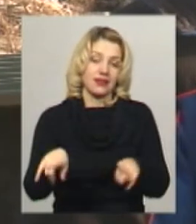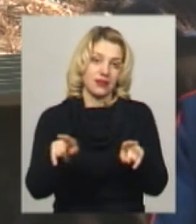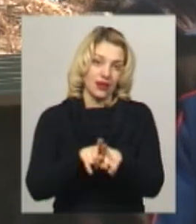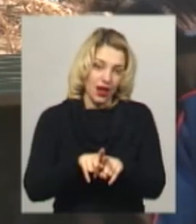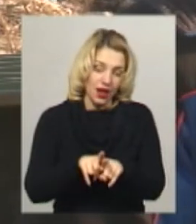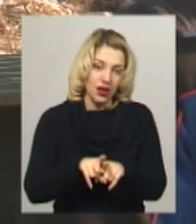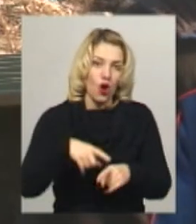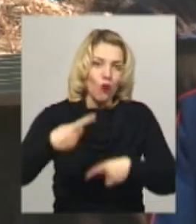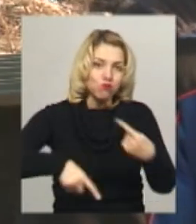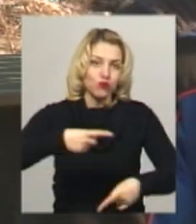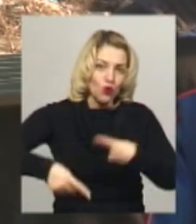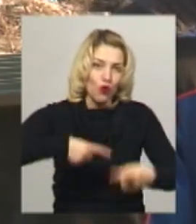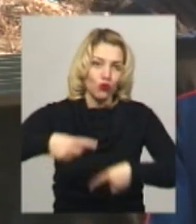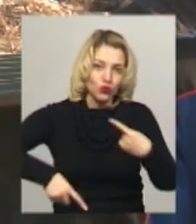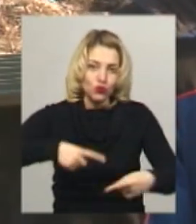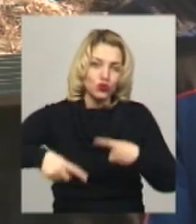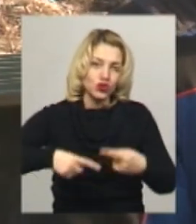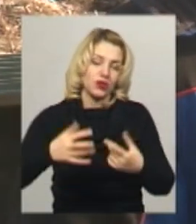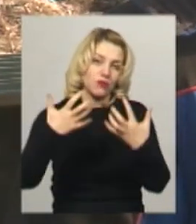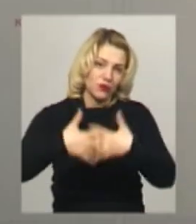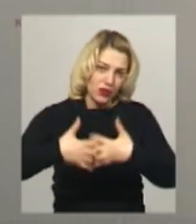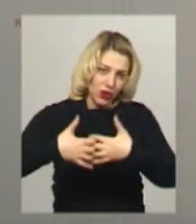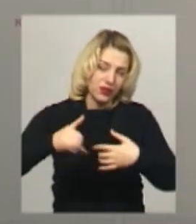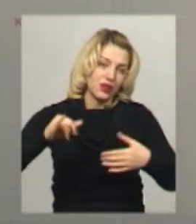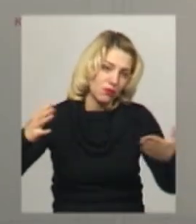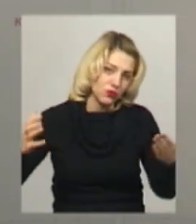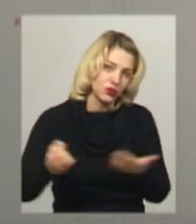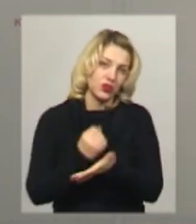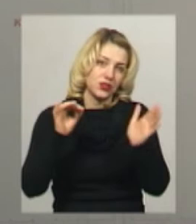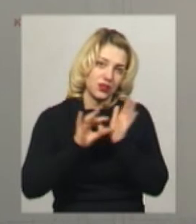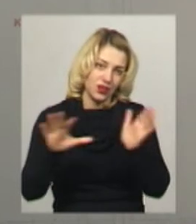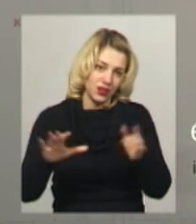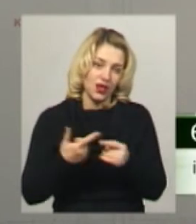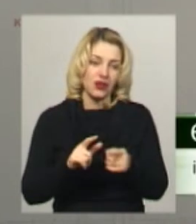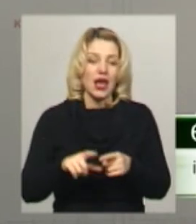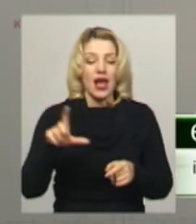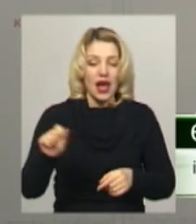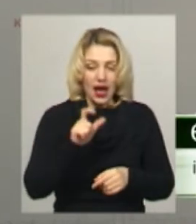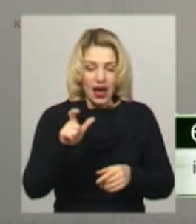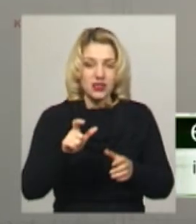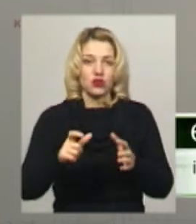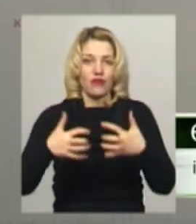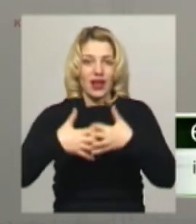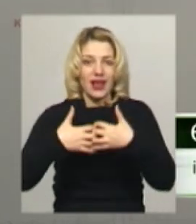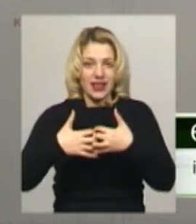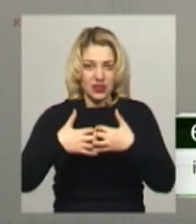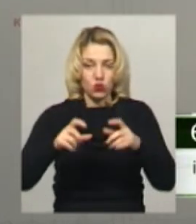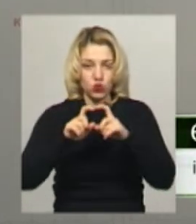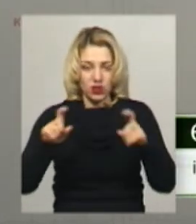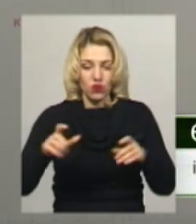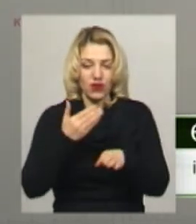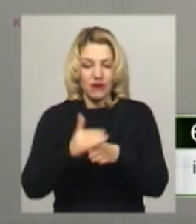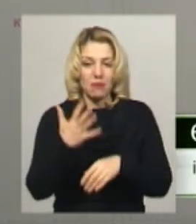чином прокручує вал генератора і генеруємо електричну енергію. Газоелектрогенераторна установка виділяє близько 500